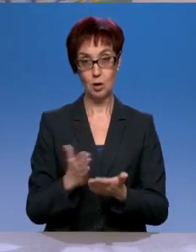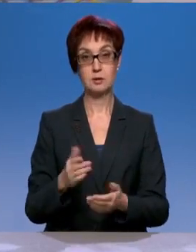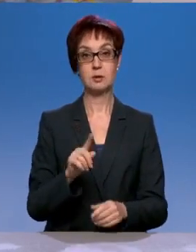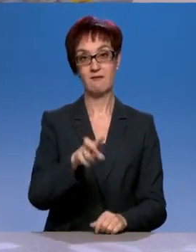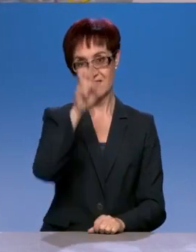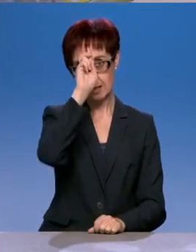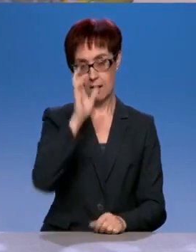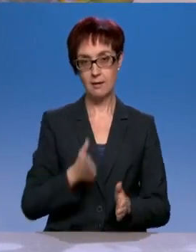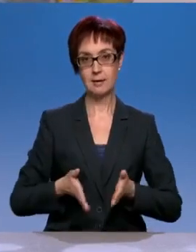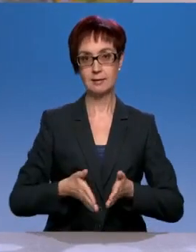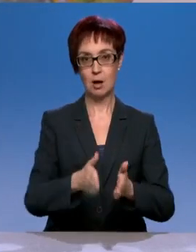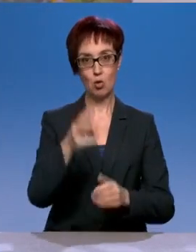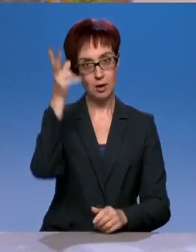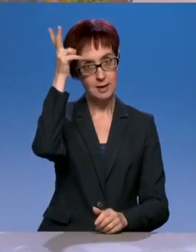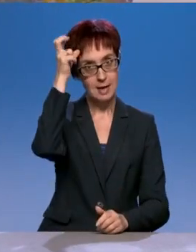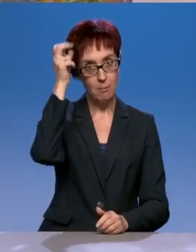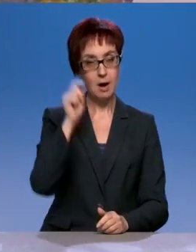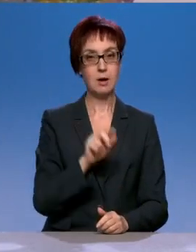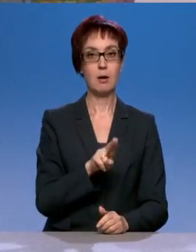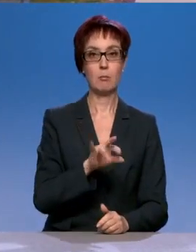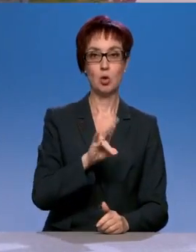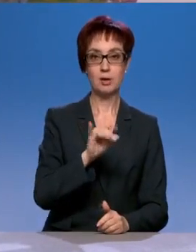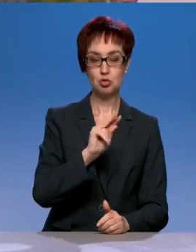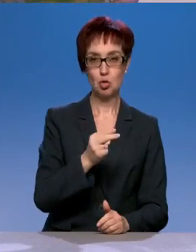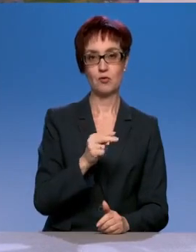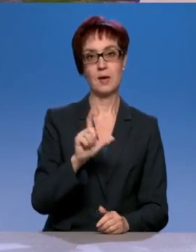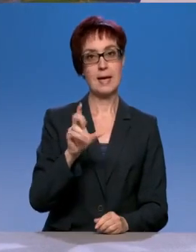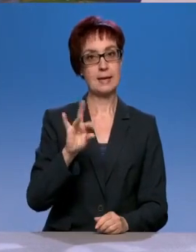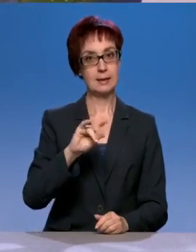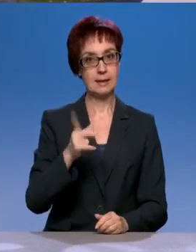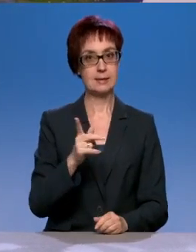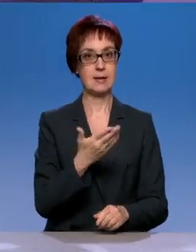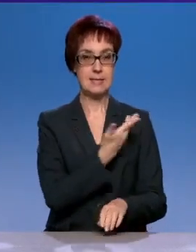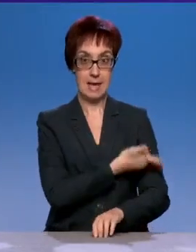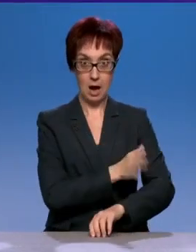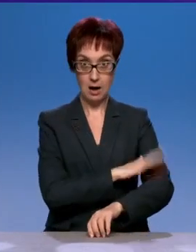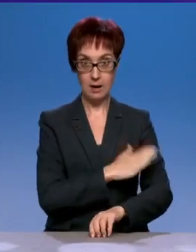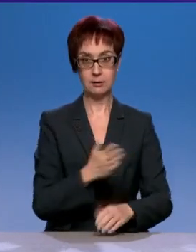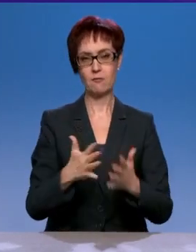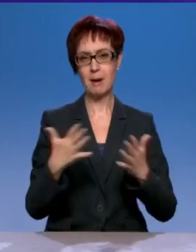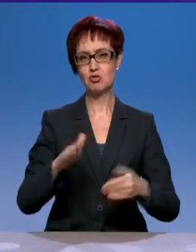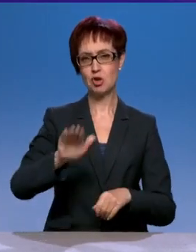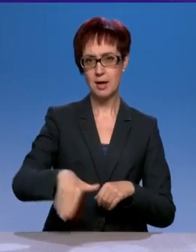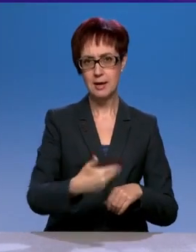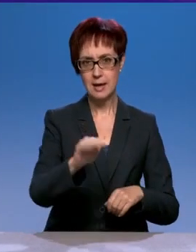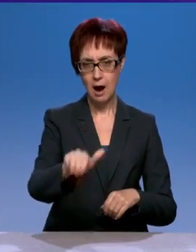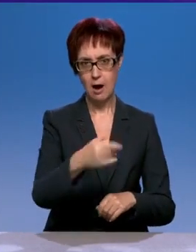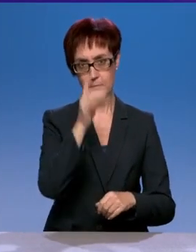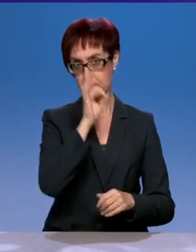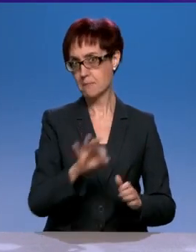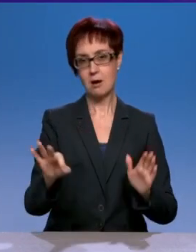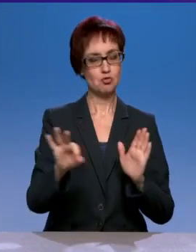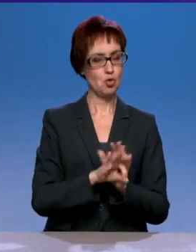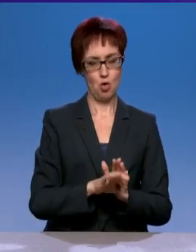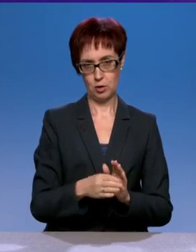дорога Самара-Пугачев-Энгельс-Саратов. Большие ямы. Позор. Ужасная дорога от Талдома до Калязина и дальше до Углич. Простите, я перебью сразу